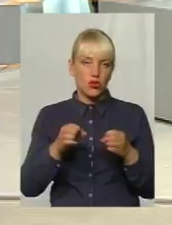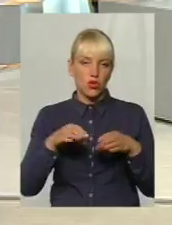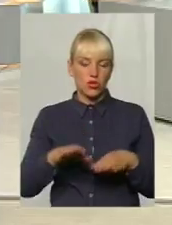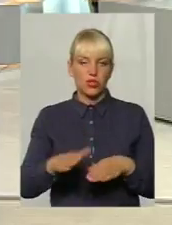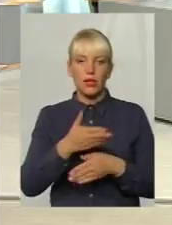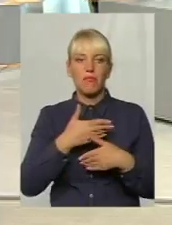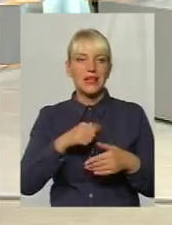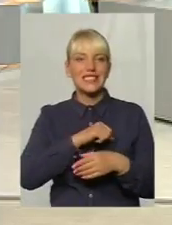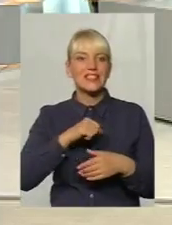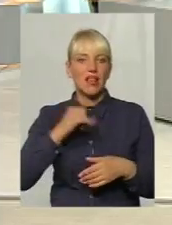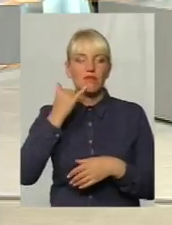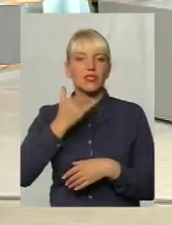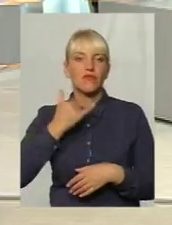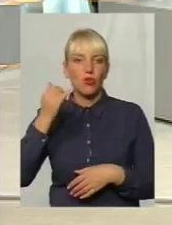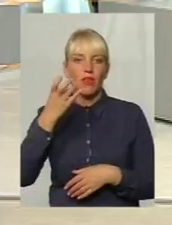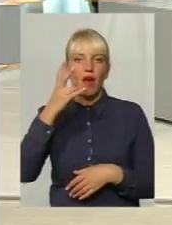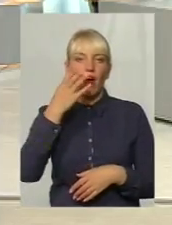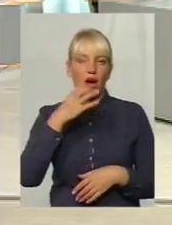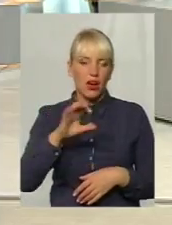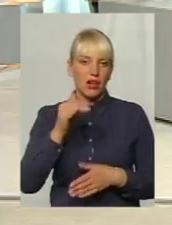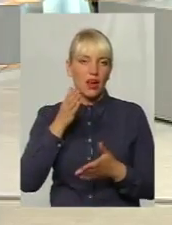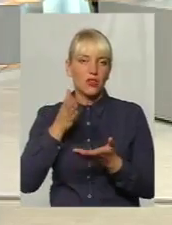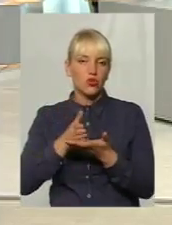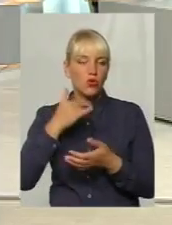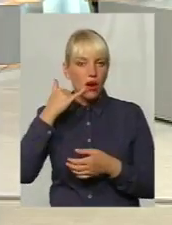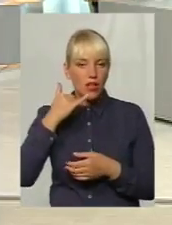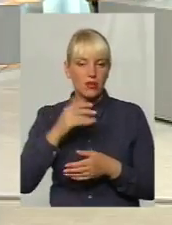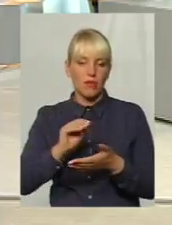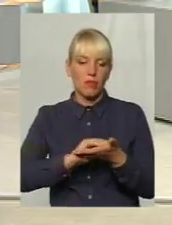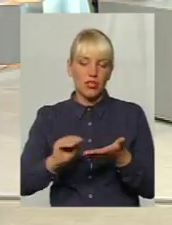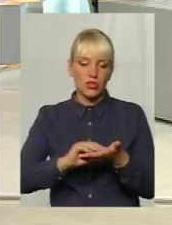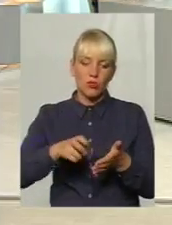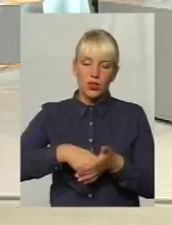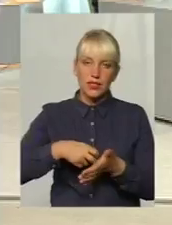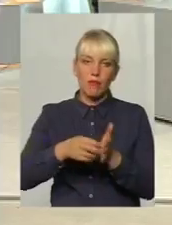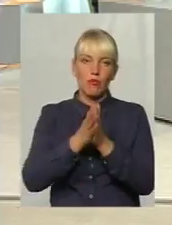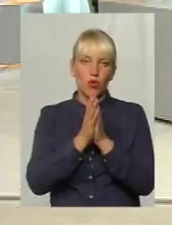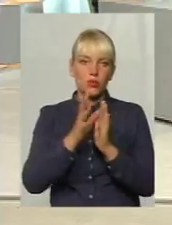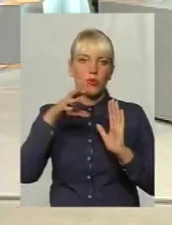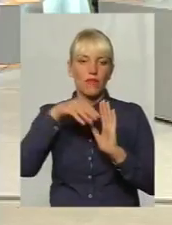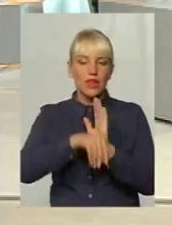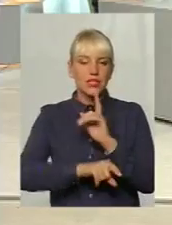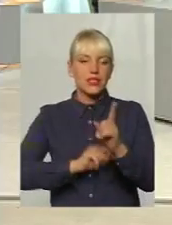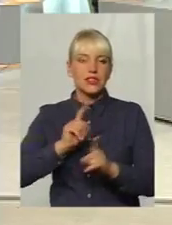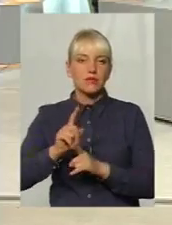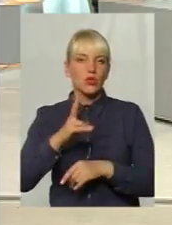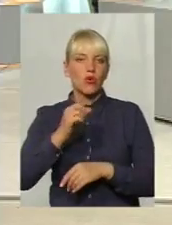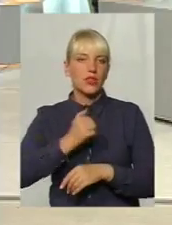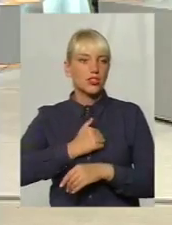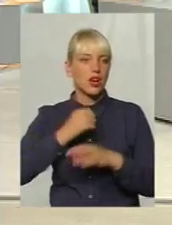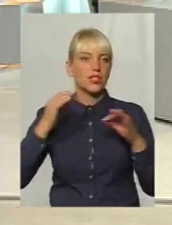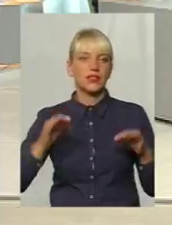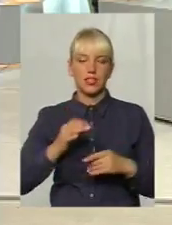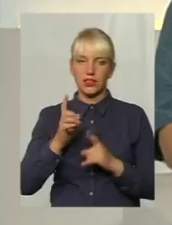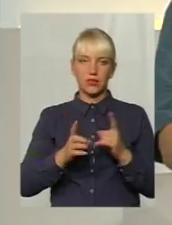'я, ми самі туди звертаємся, гости пишемо про те, що просимо внести зміни, але, на жаль, поки що ніяких змін немає.